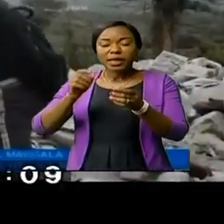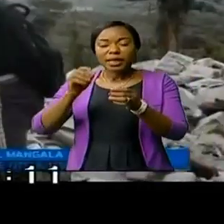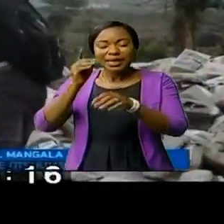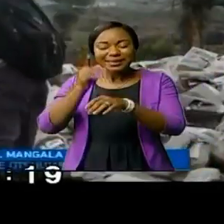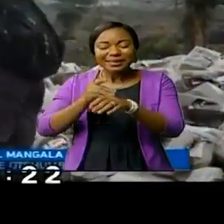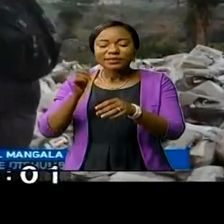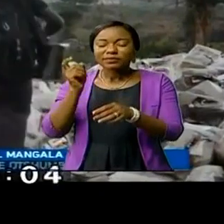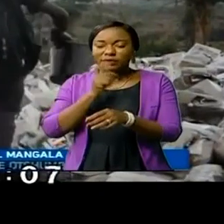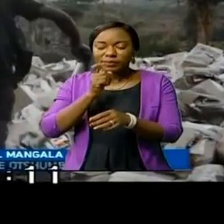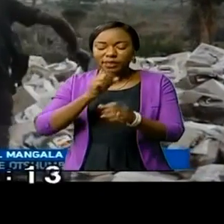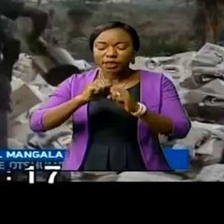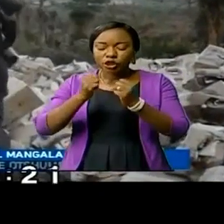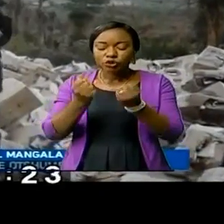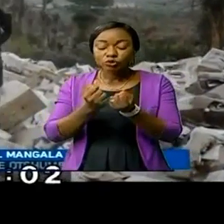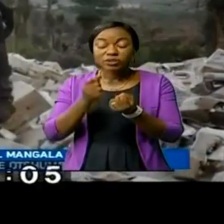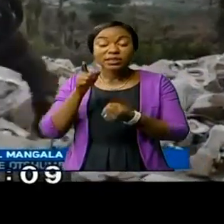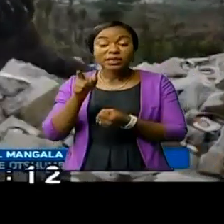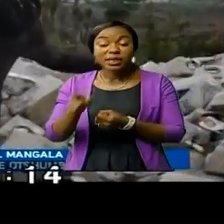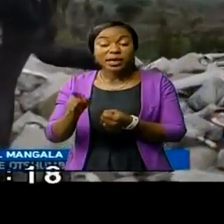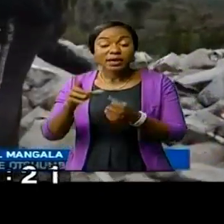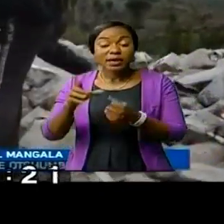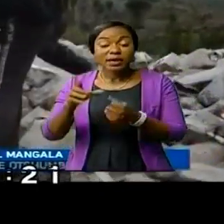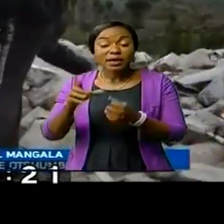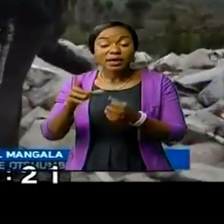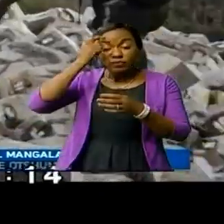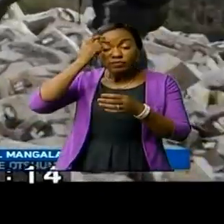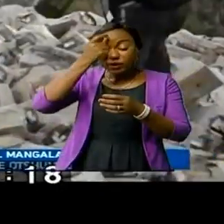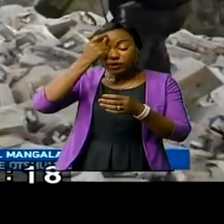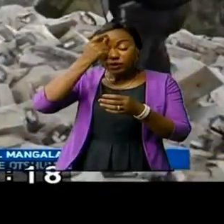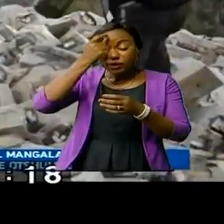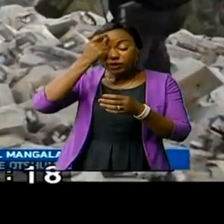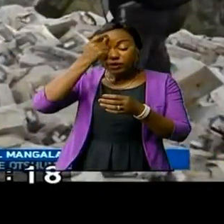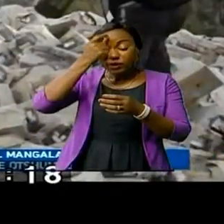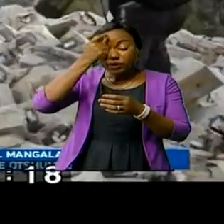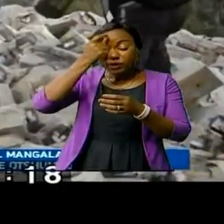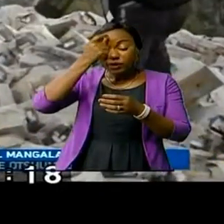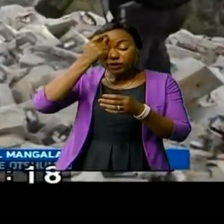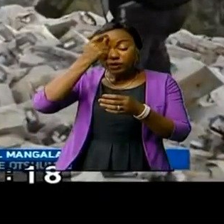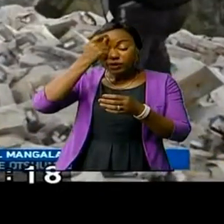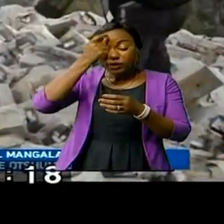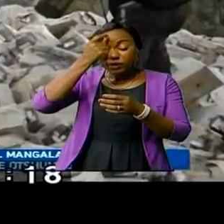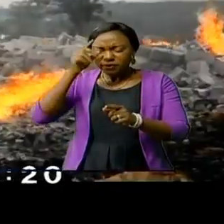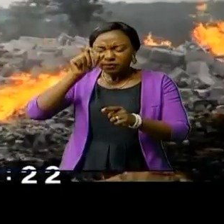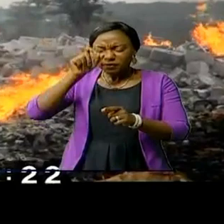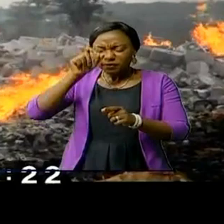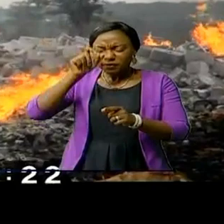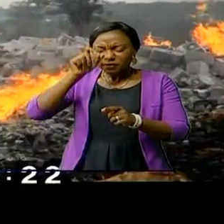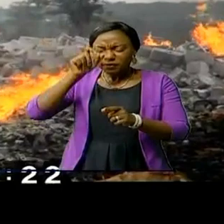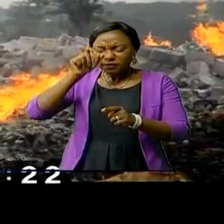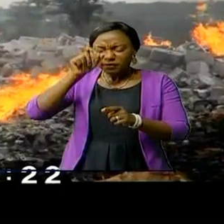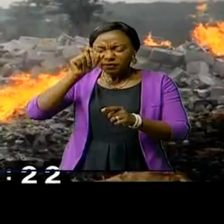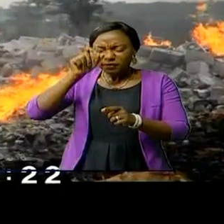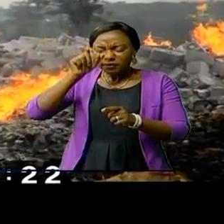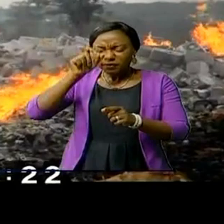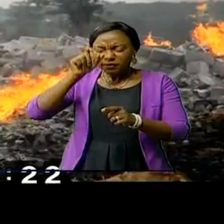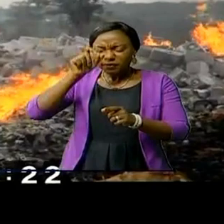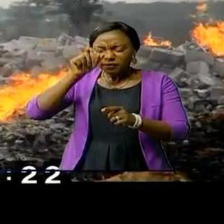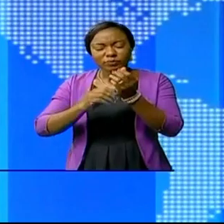La société Imezco et le gouvernement congolais sont formels sur la sécurité des consommateurs.